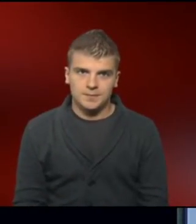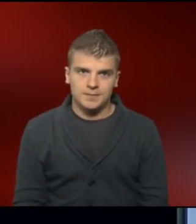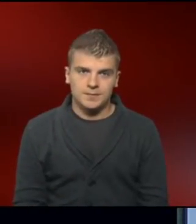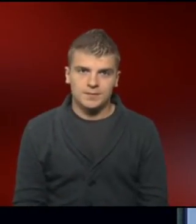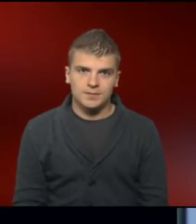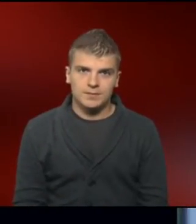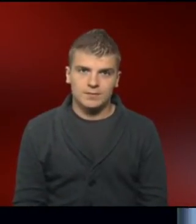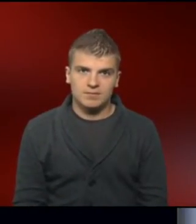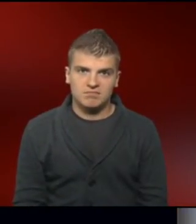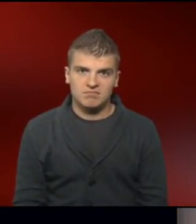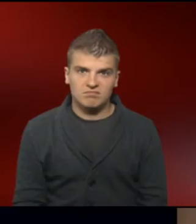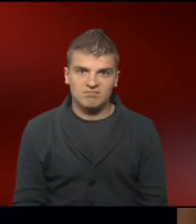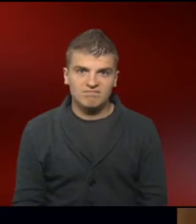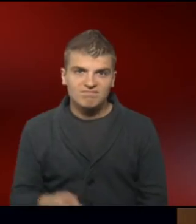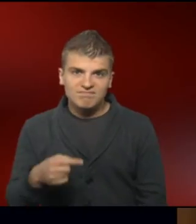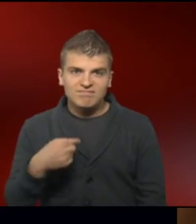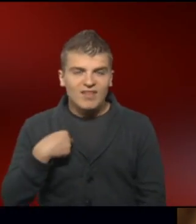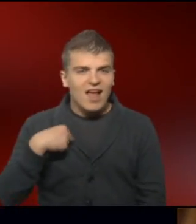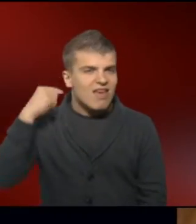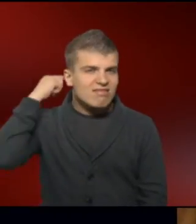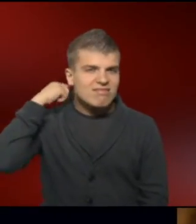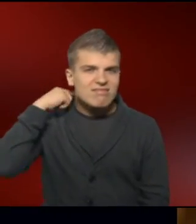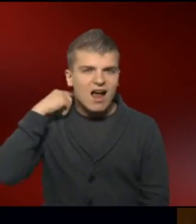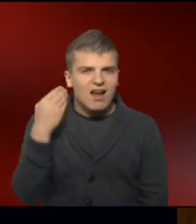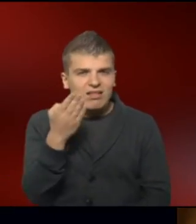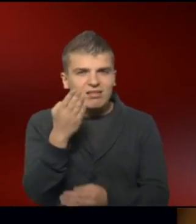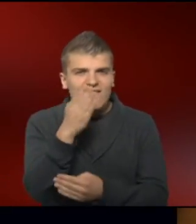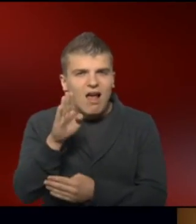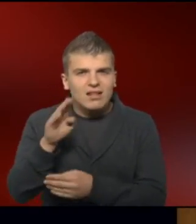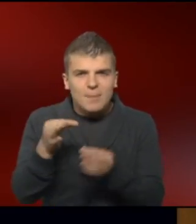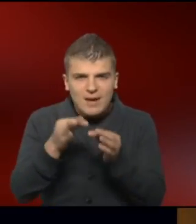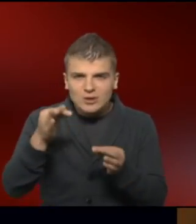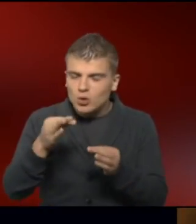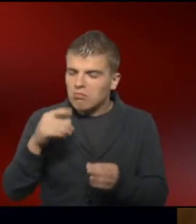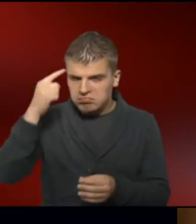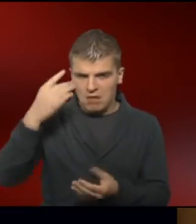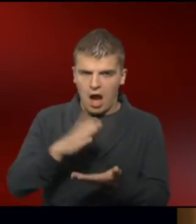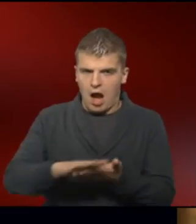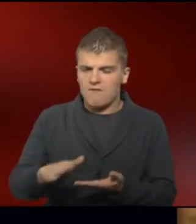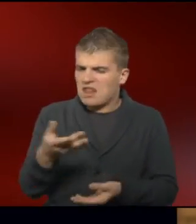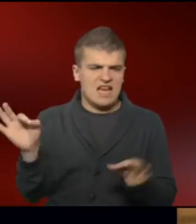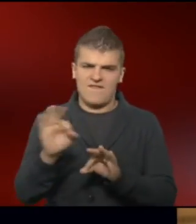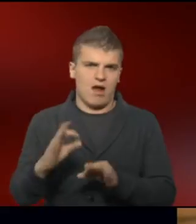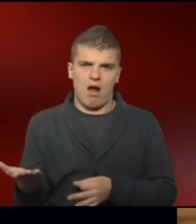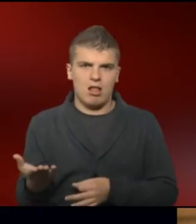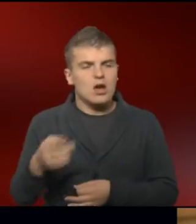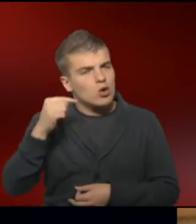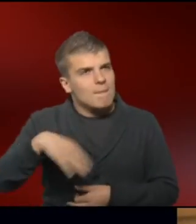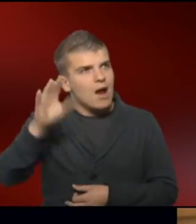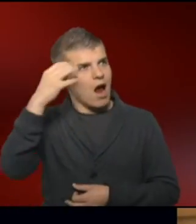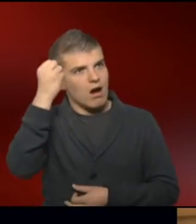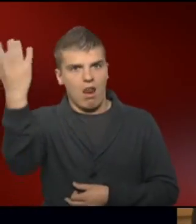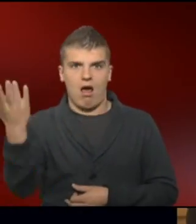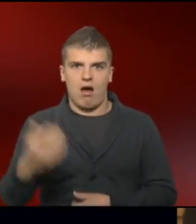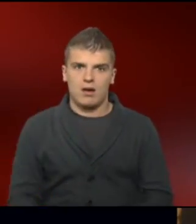Die Entscheidung für die Nackenfaltenmessung scheint ganz leicht zu sein. Denn die Untersuchung ist ungefährlich und verspricht mehr Gewissheit.